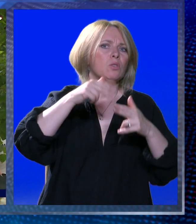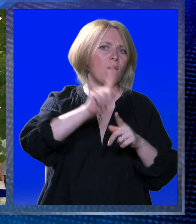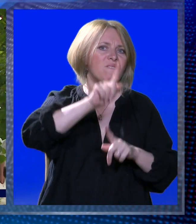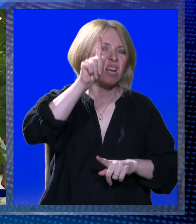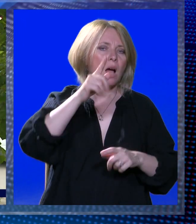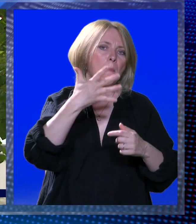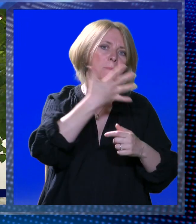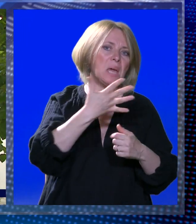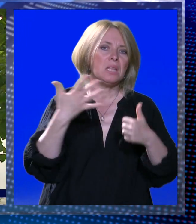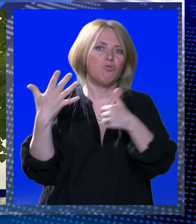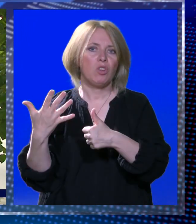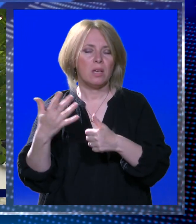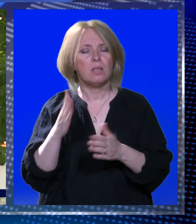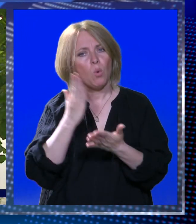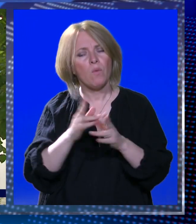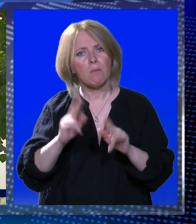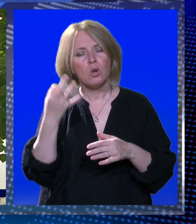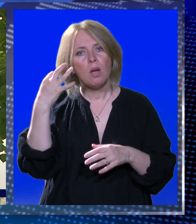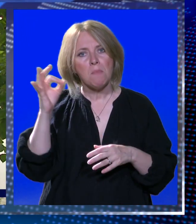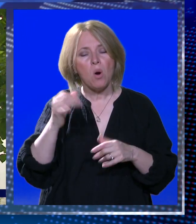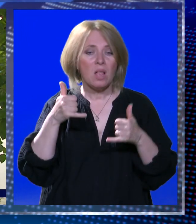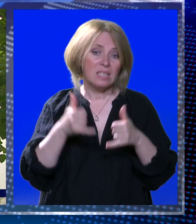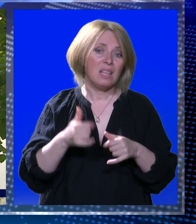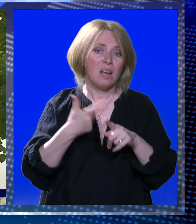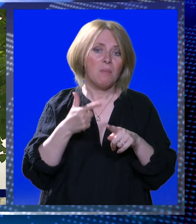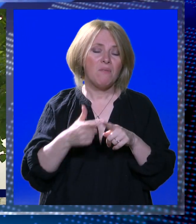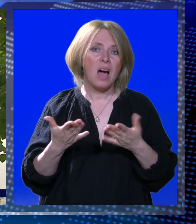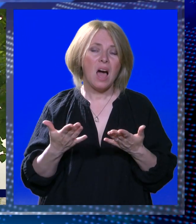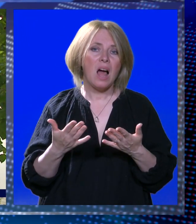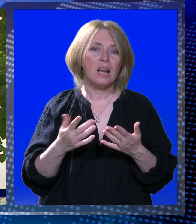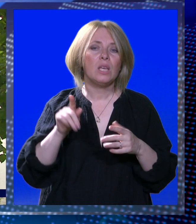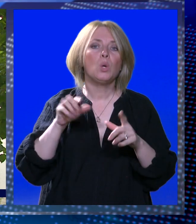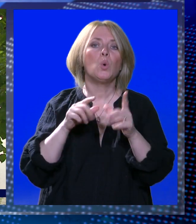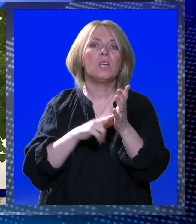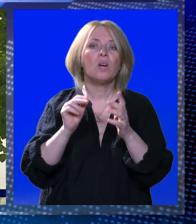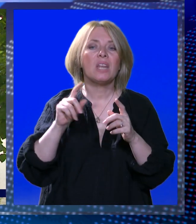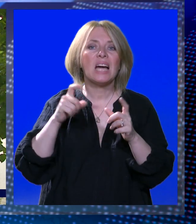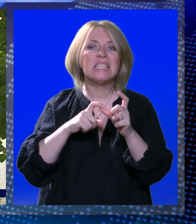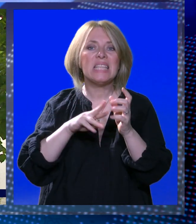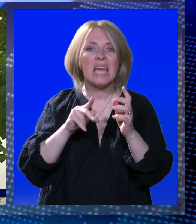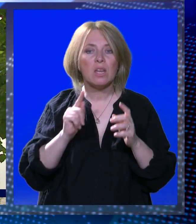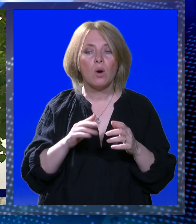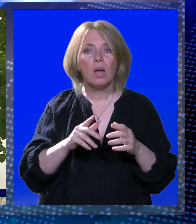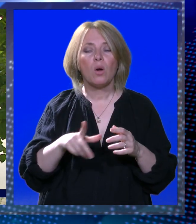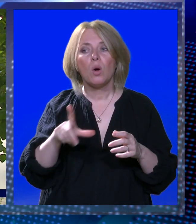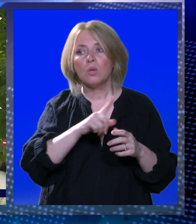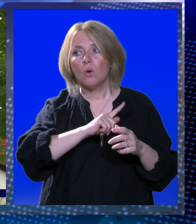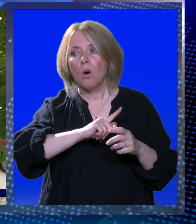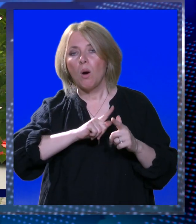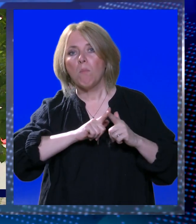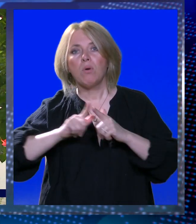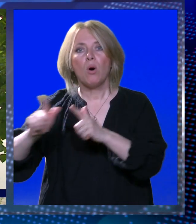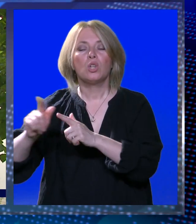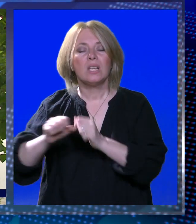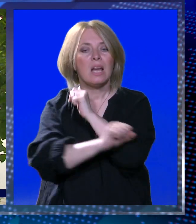bolje, mislim da nam tu malo fali, sad već osjeti se juniora, seniora, koji su nažalost pošli na